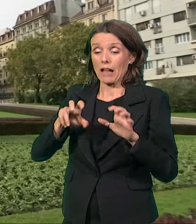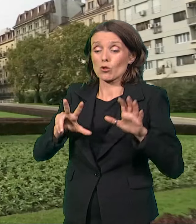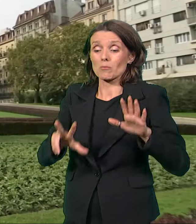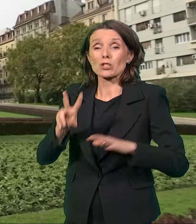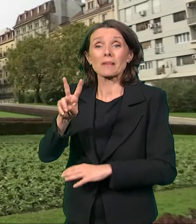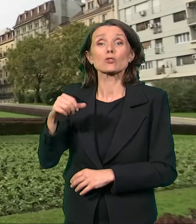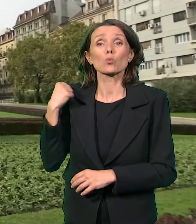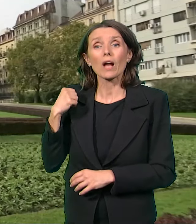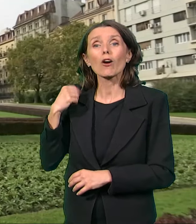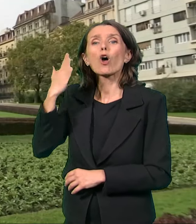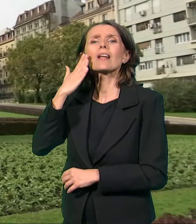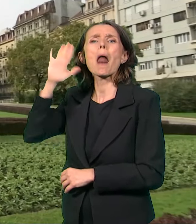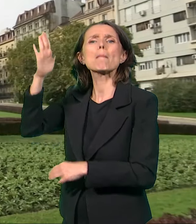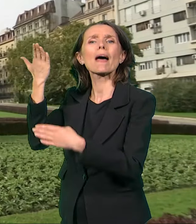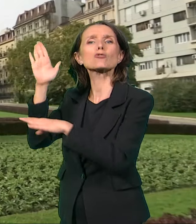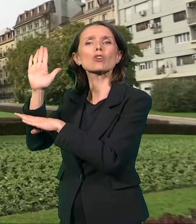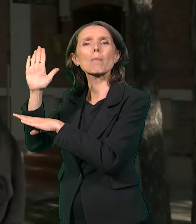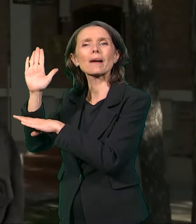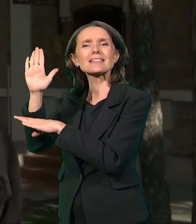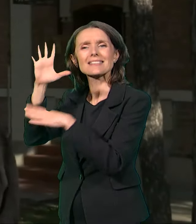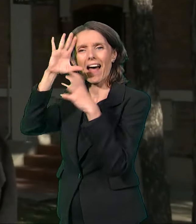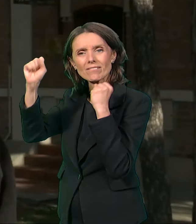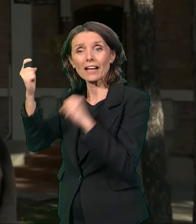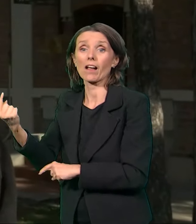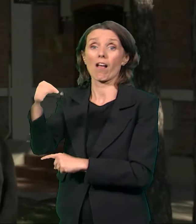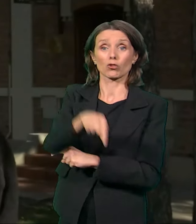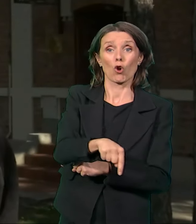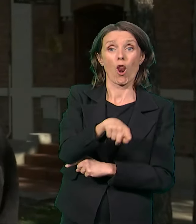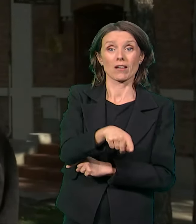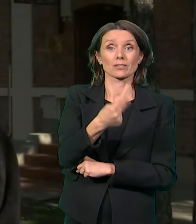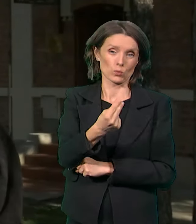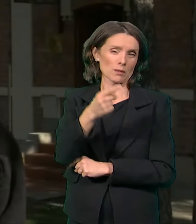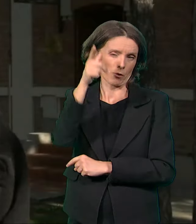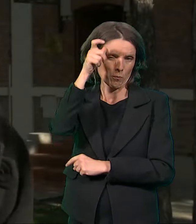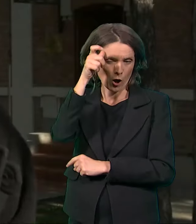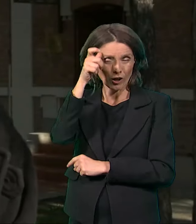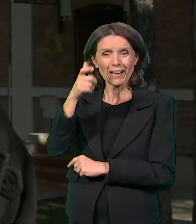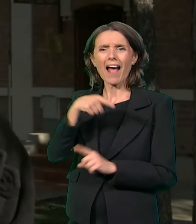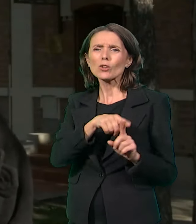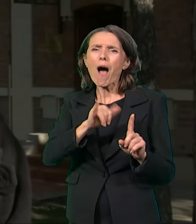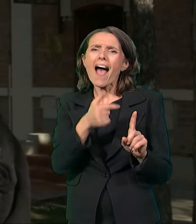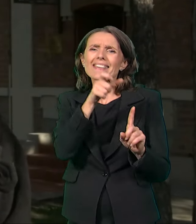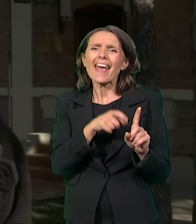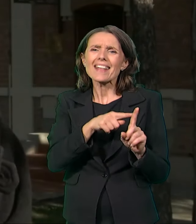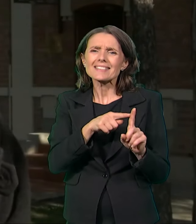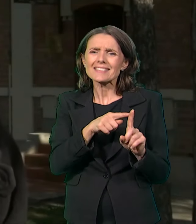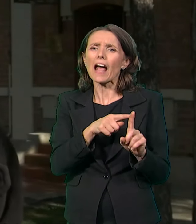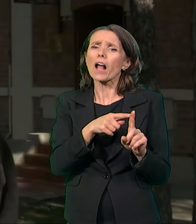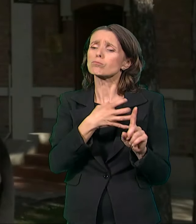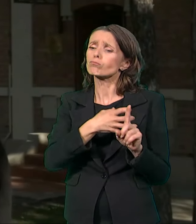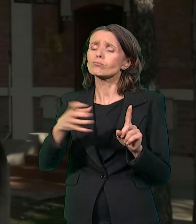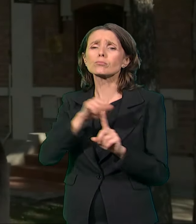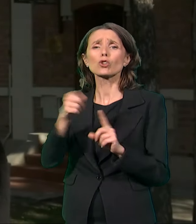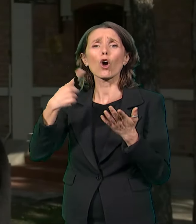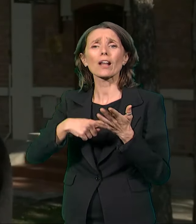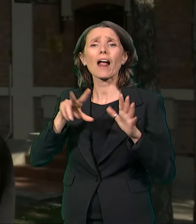predstavnika u Beograd. Naš Gerhard Jensen ostao je na položaju do 1886.